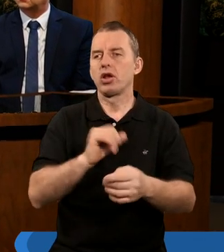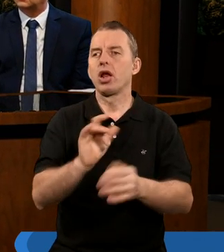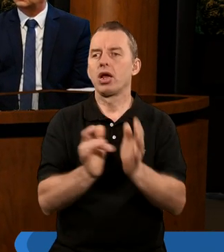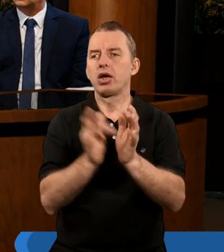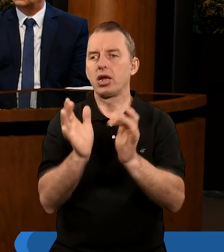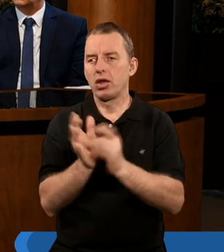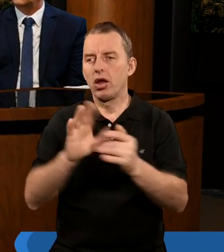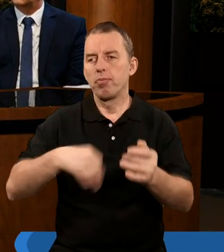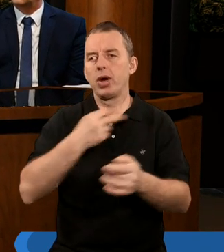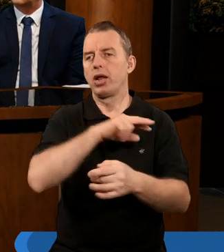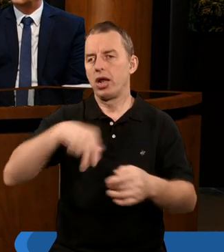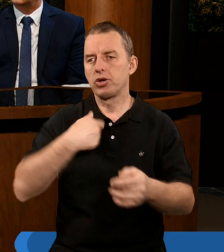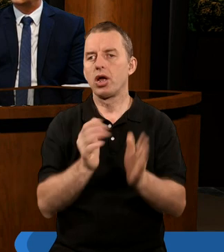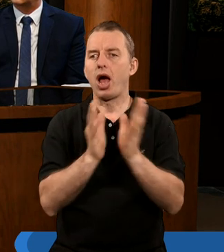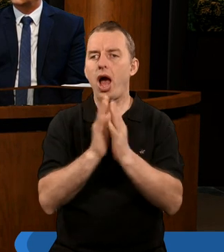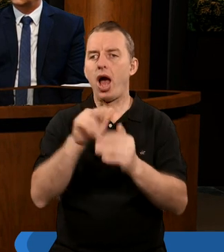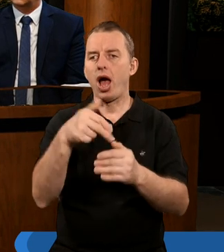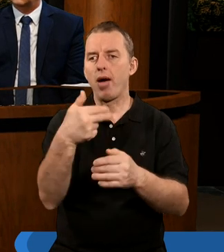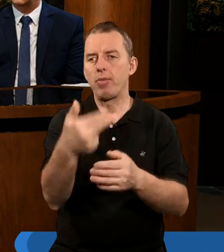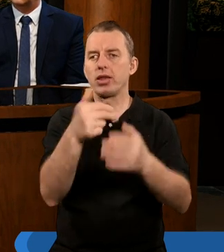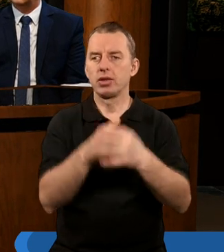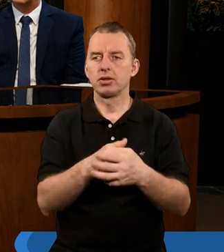Jezusa Chrystusa, Pana naszego. Amen.